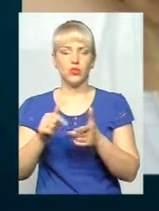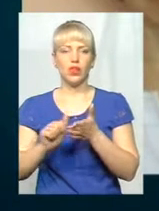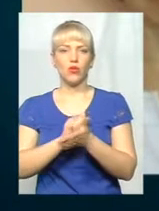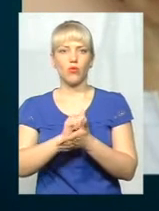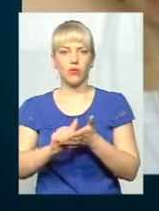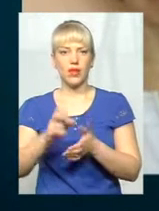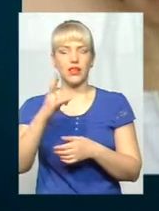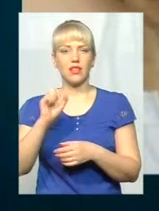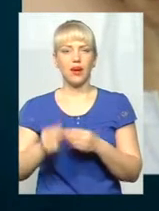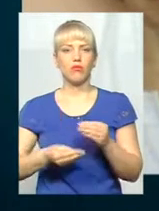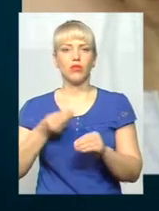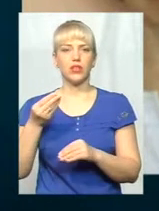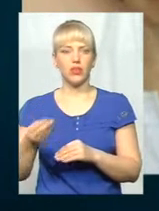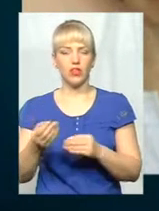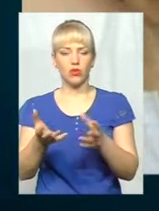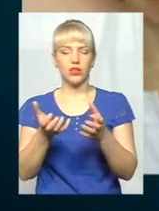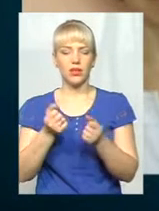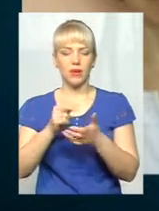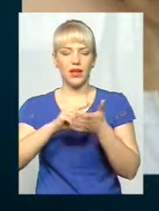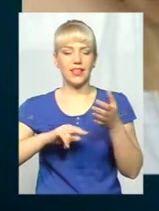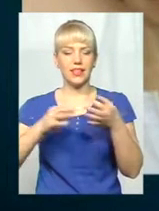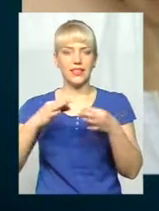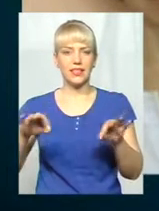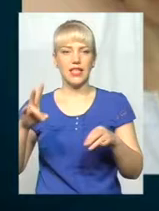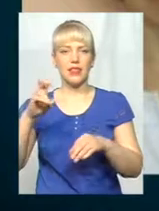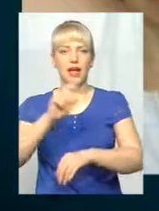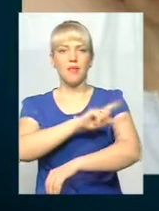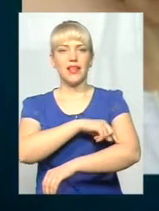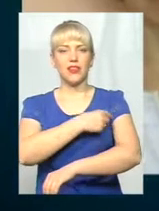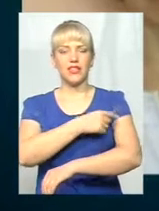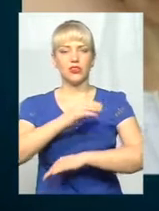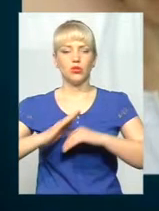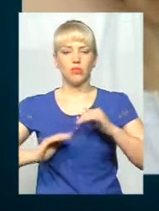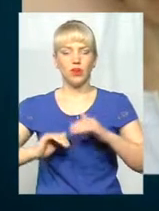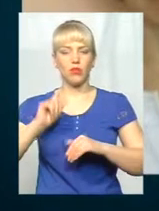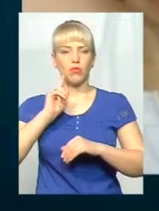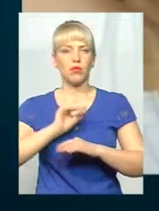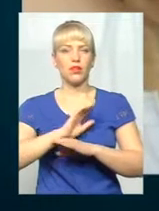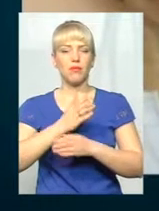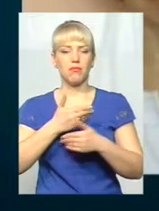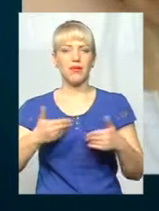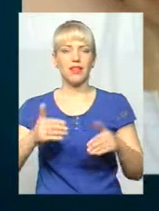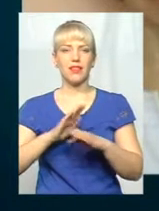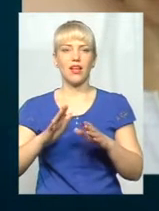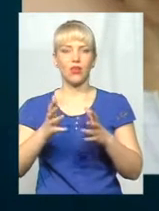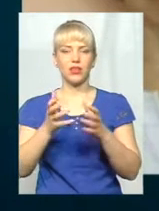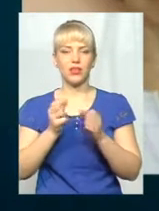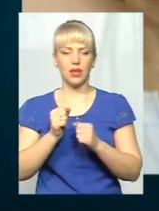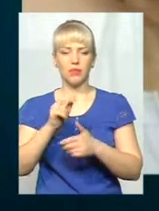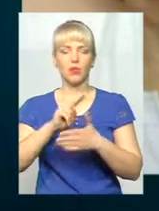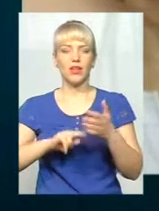отримання ліцензії на медичну практику. І тому, поки ми не отримаємо ліцензію на медичну практику, ми не